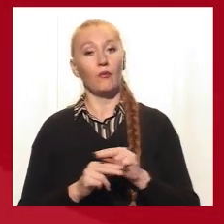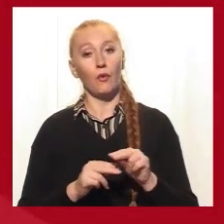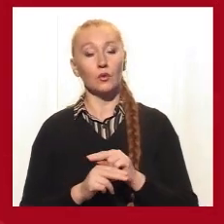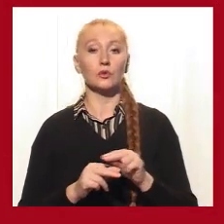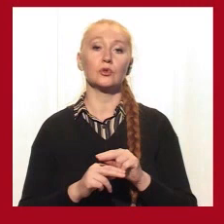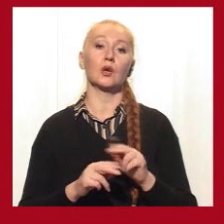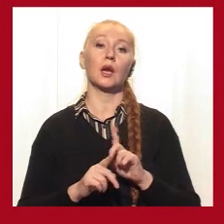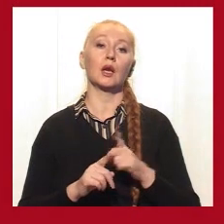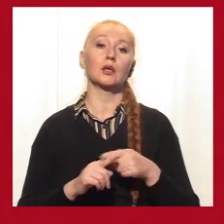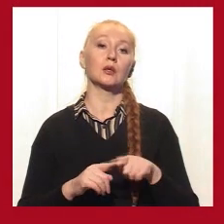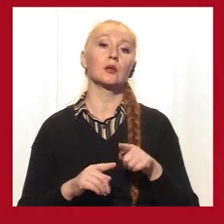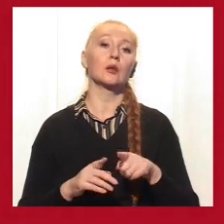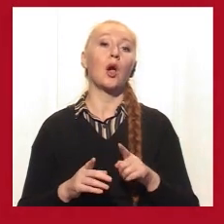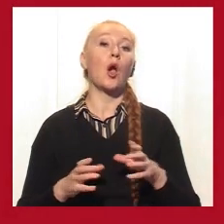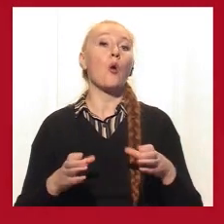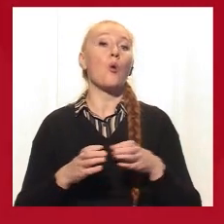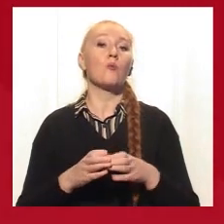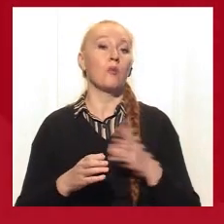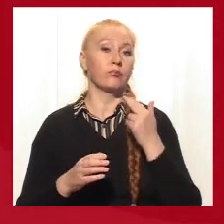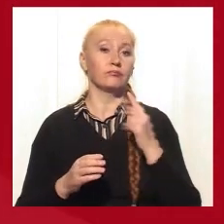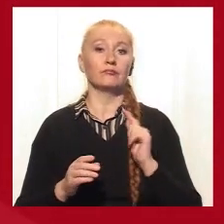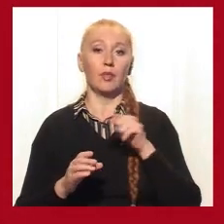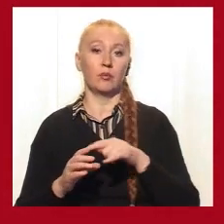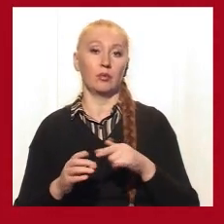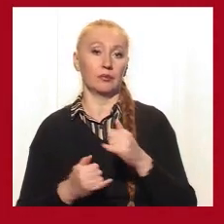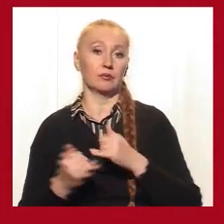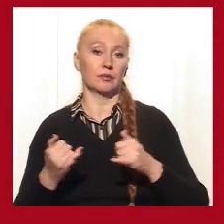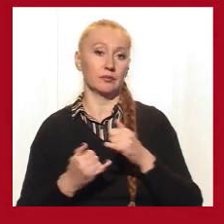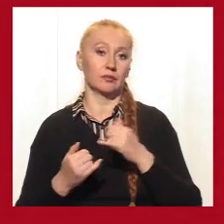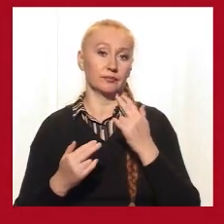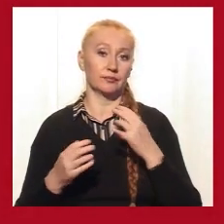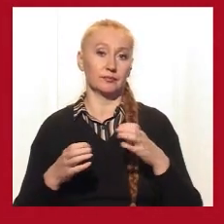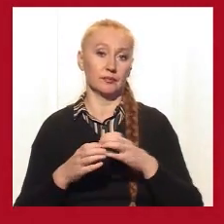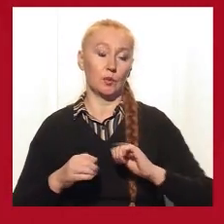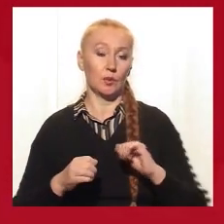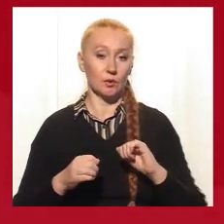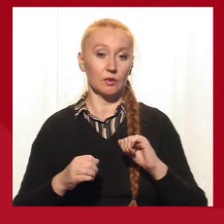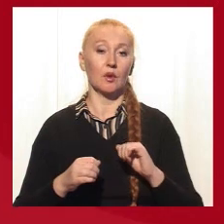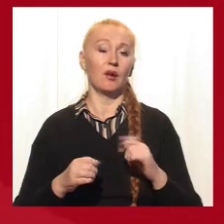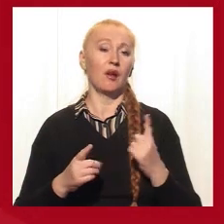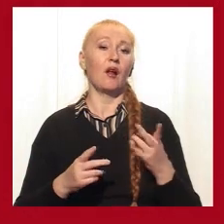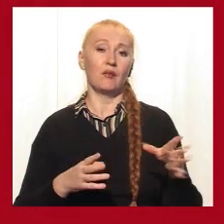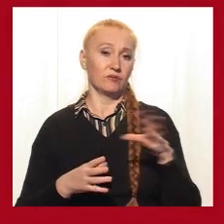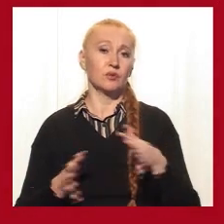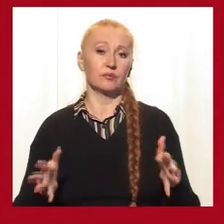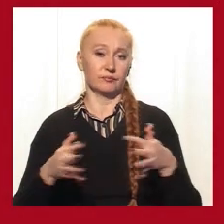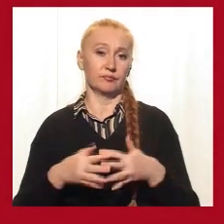чи тієї компанії, куди потрапив підліток? Наверное, це все в одному.